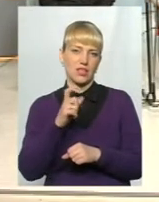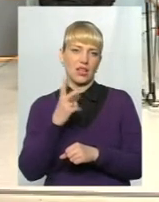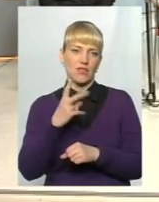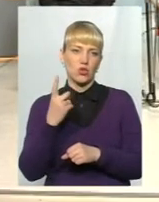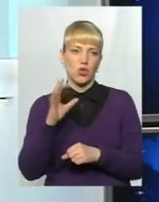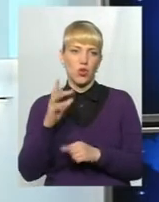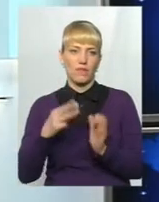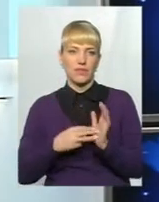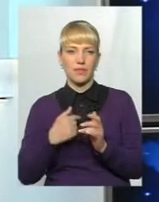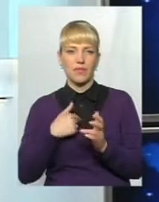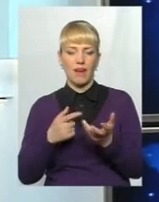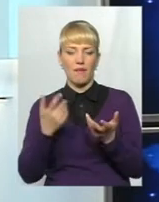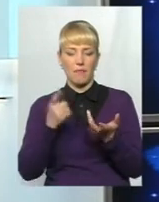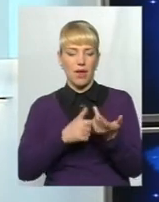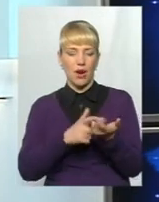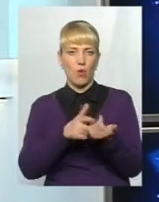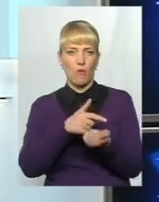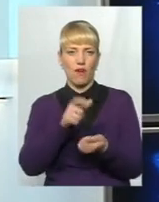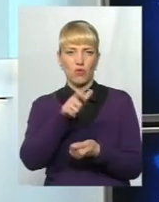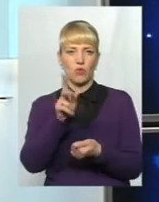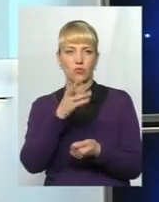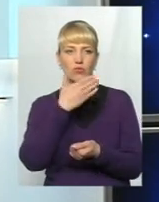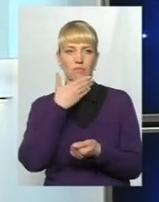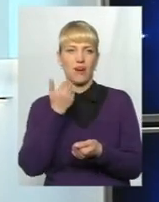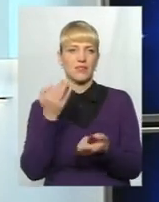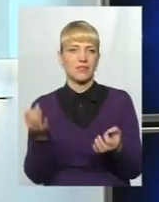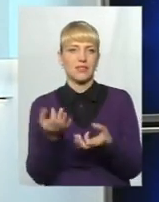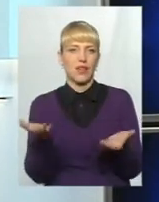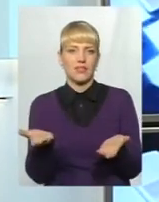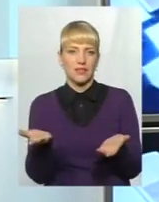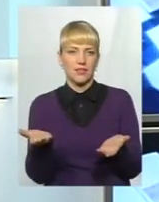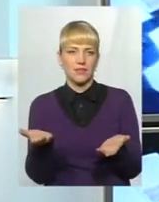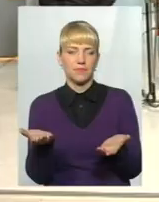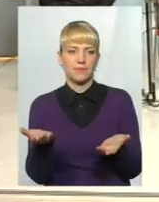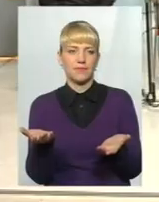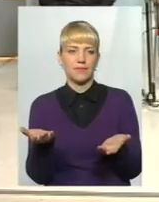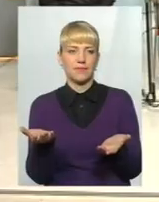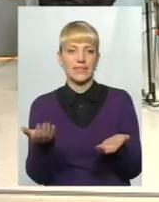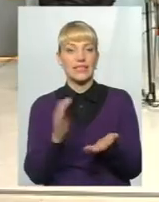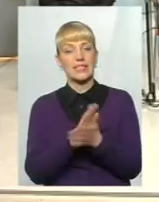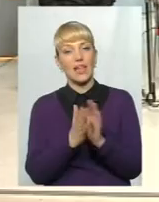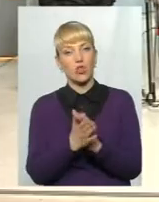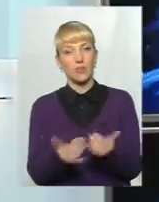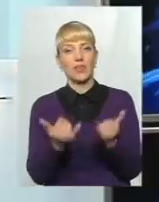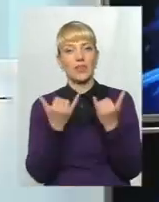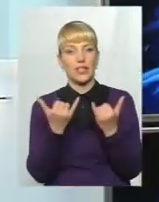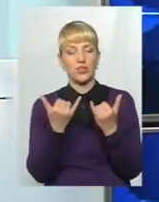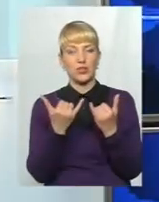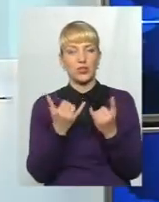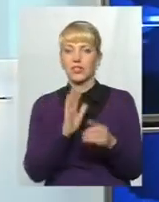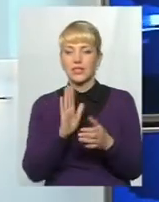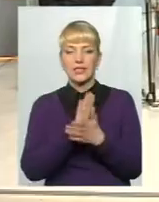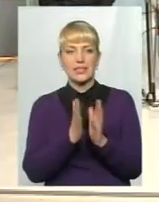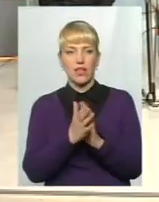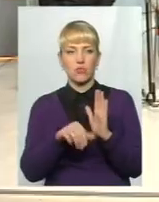перерахував людей, в яких немає ніяких там... Станом на сьогодні? Станом на 16 рік.